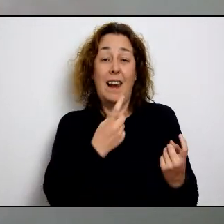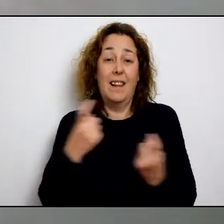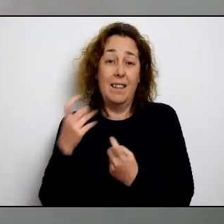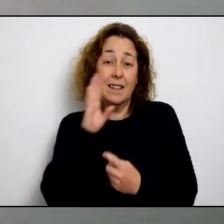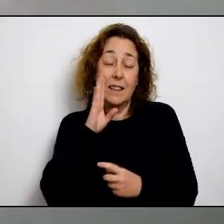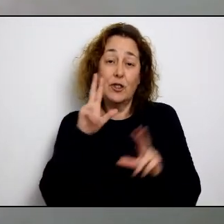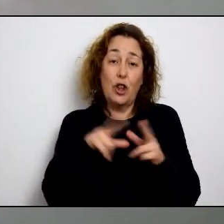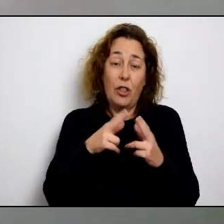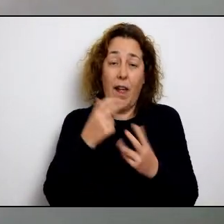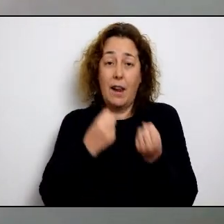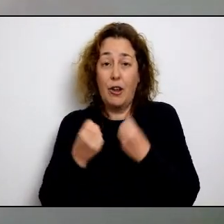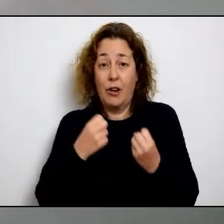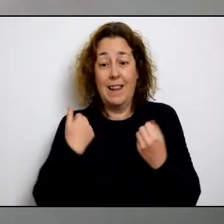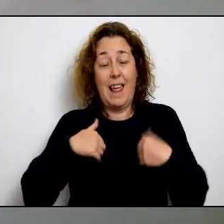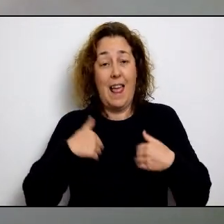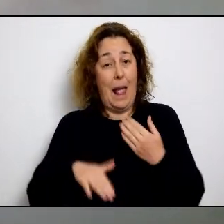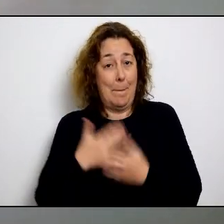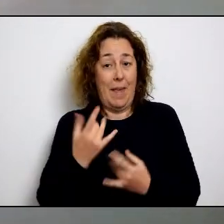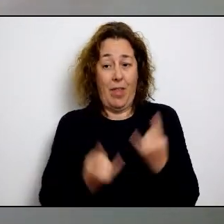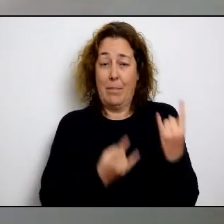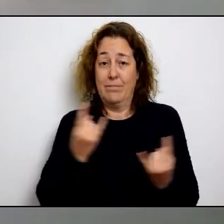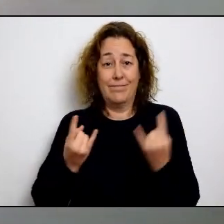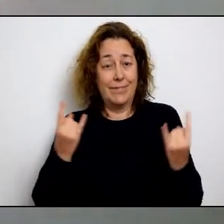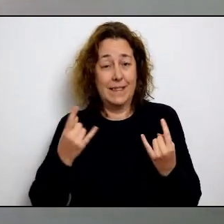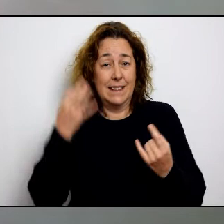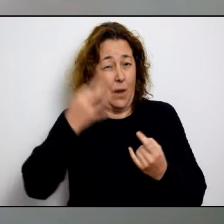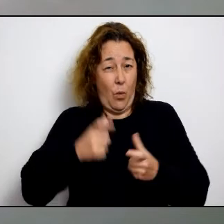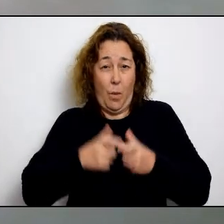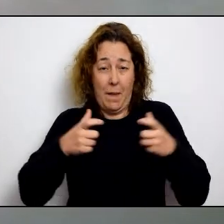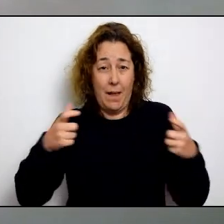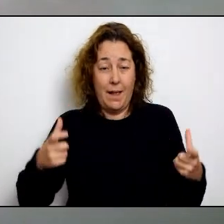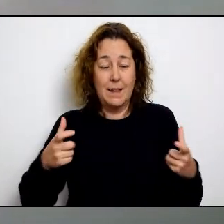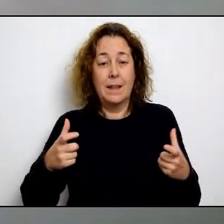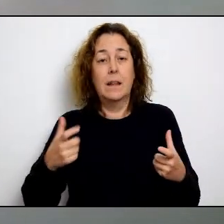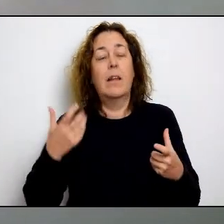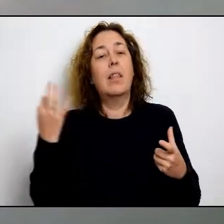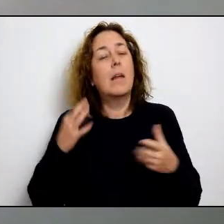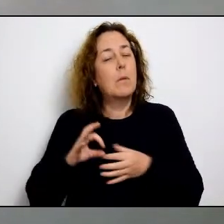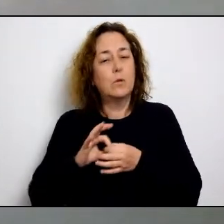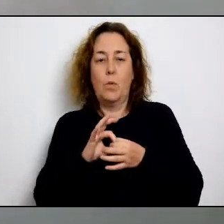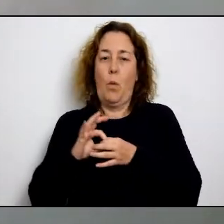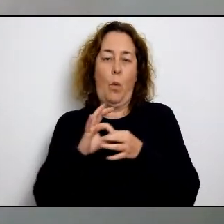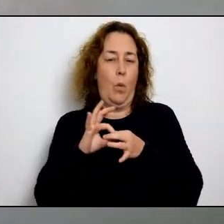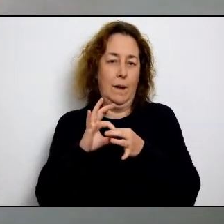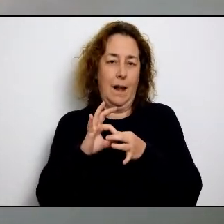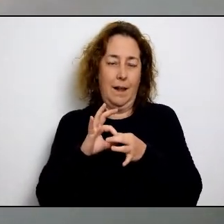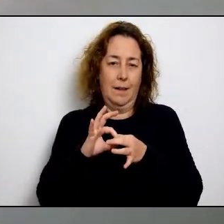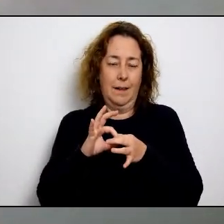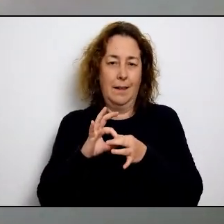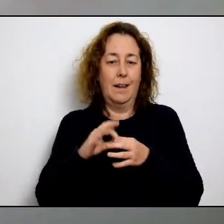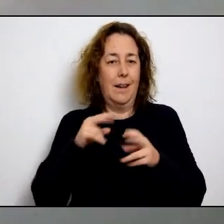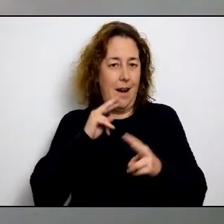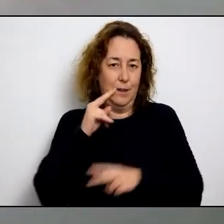entenem que la clau per donar una resposta eficient a aquestes necessitats socials i econòmiques que començem a tenir damunt la